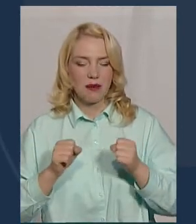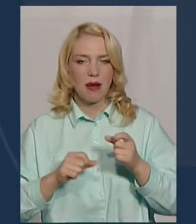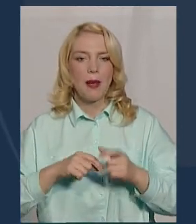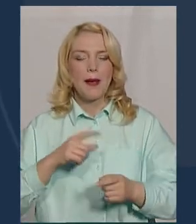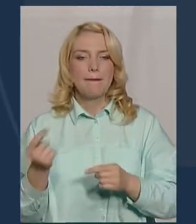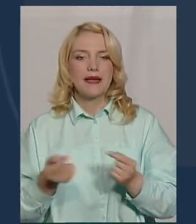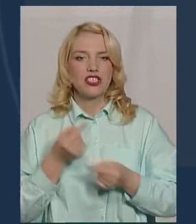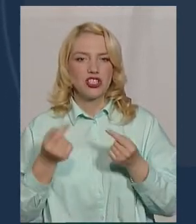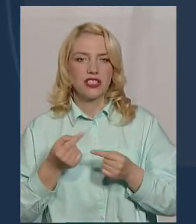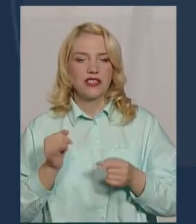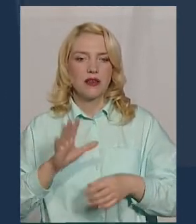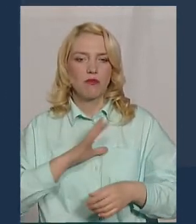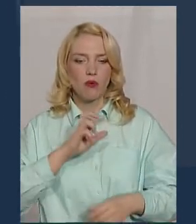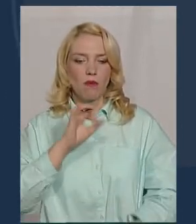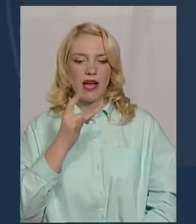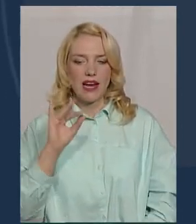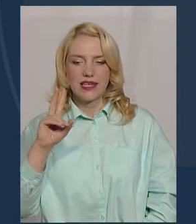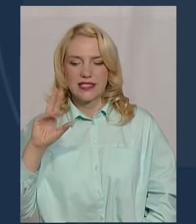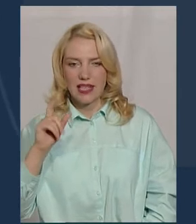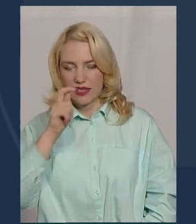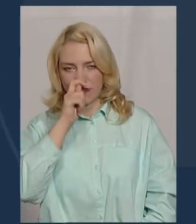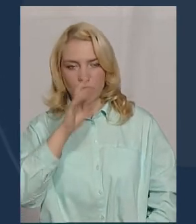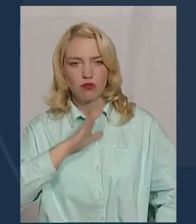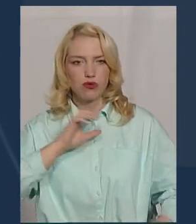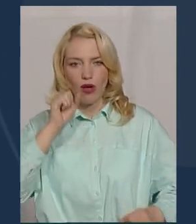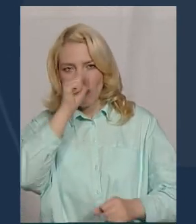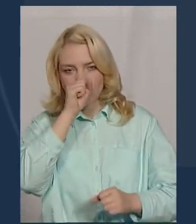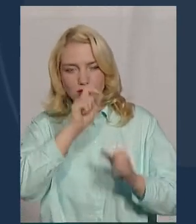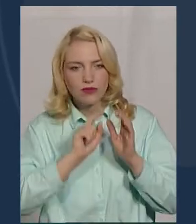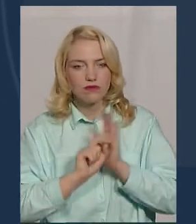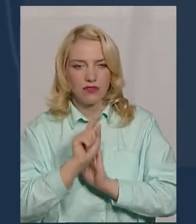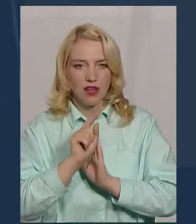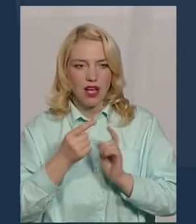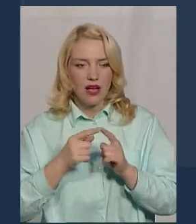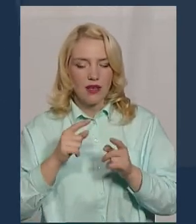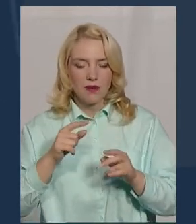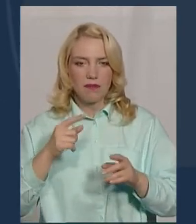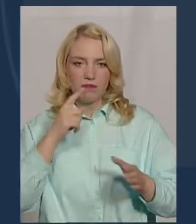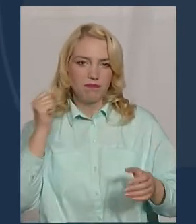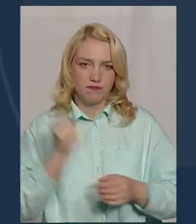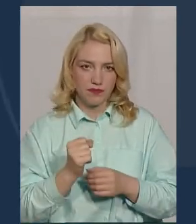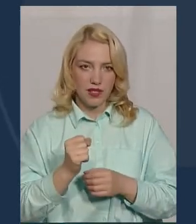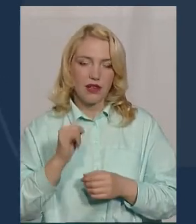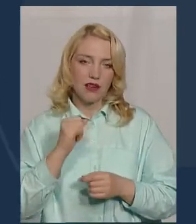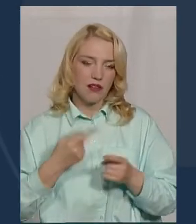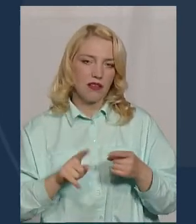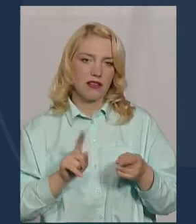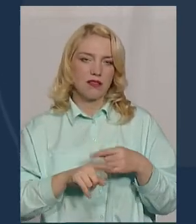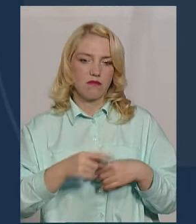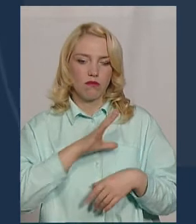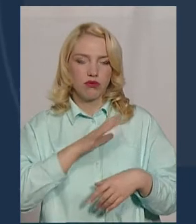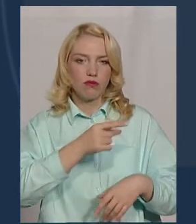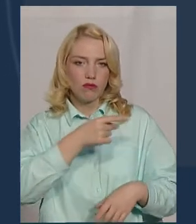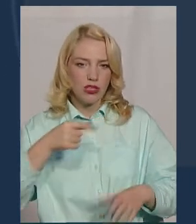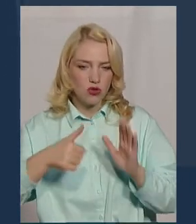березні-квітні місяці. Тоді, коли рослинка вже знає, що це вже позитивні плюсові температури, і тут пішли в нас мінус 6 було,